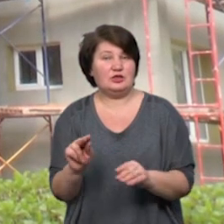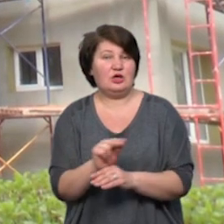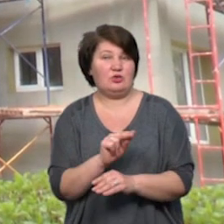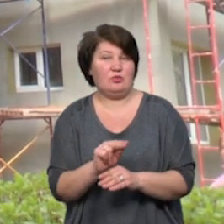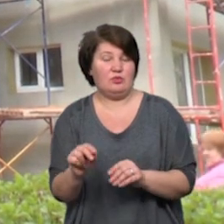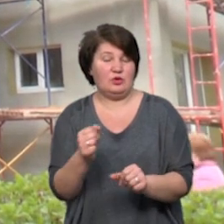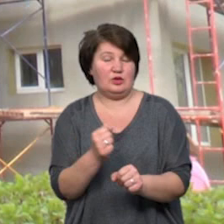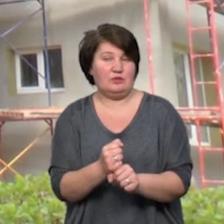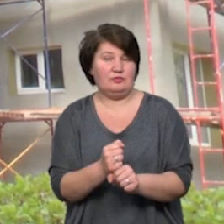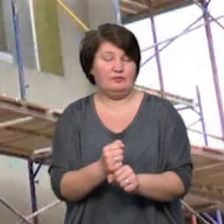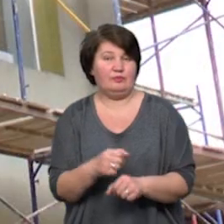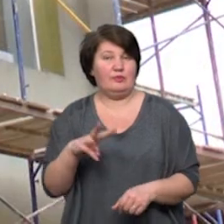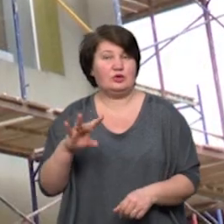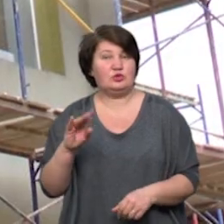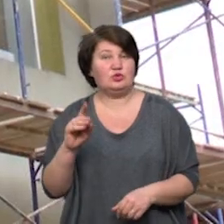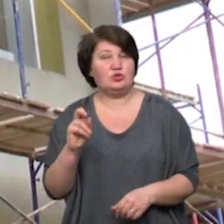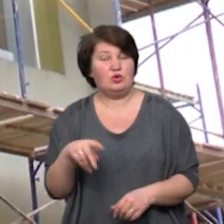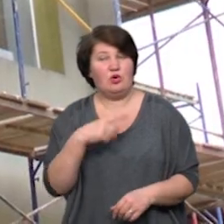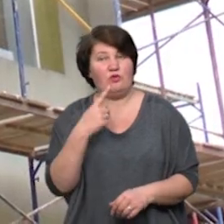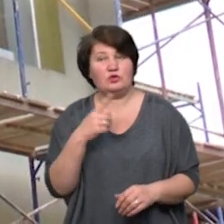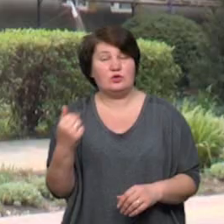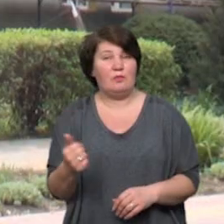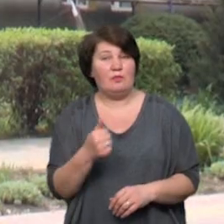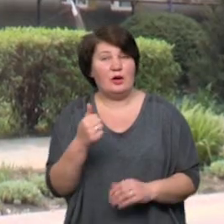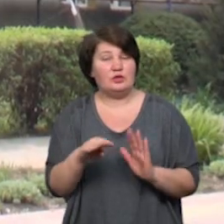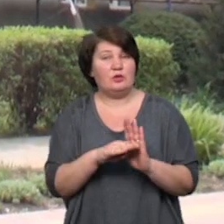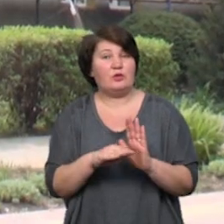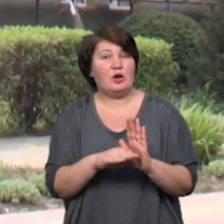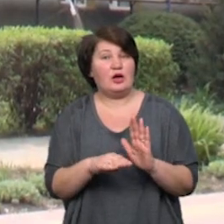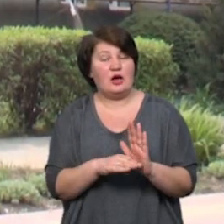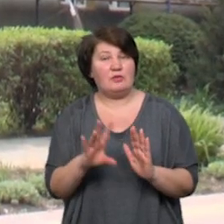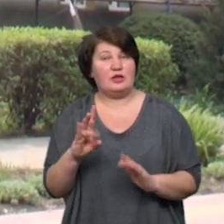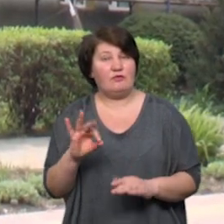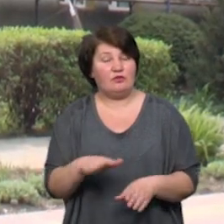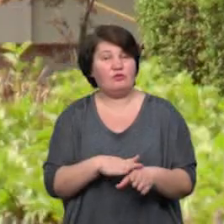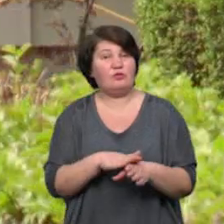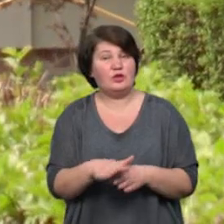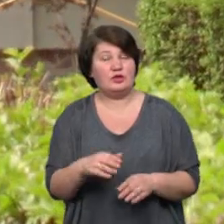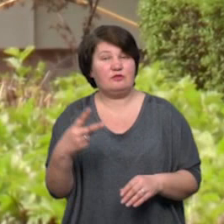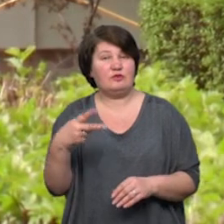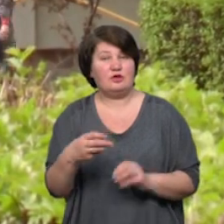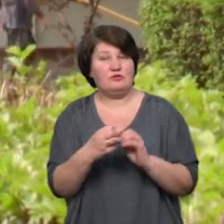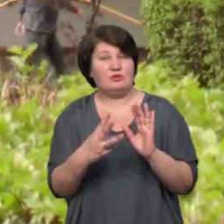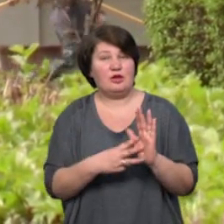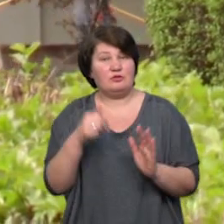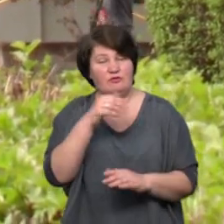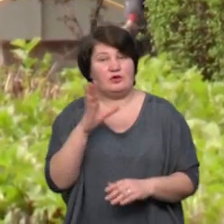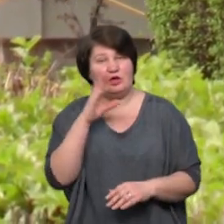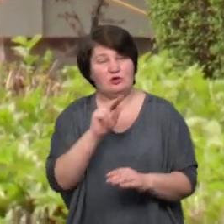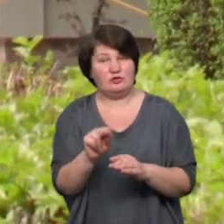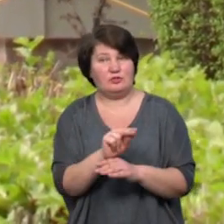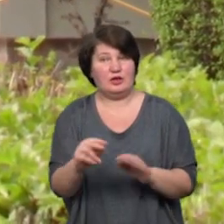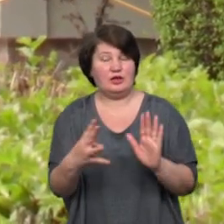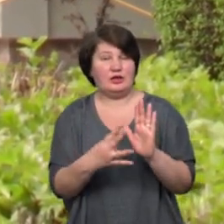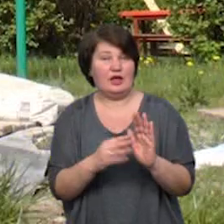Ігор Максимчук говорить, що перші ремонтні роботи по програмі «НЕФКО» відбулися в 2018 році. Тоді вдалося відремонтувати 9